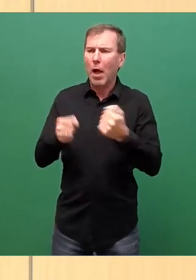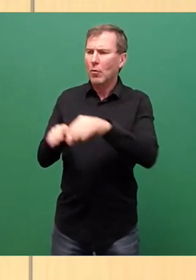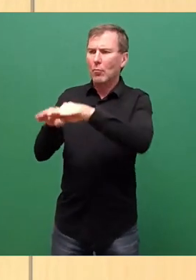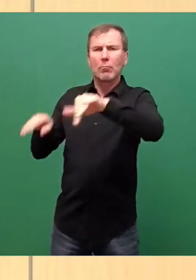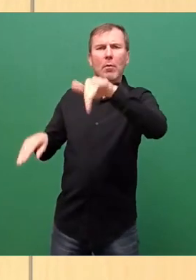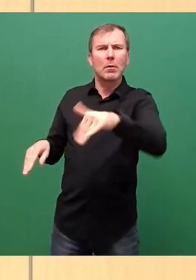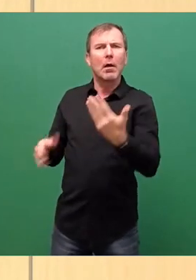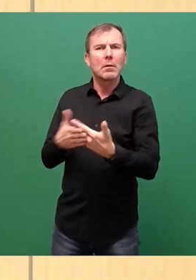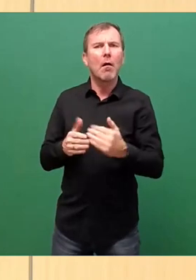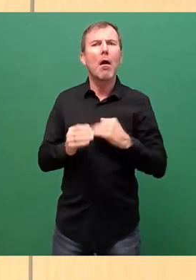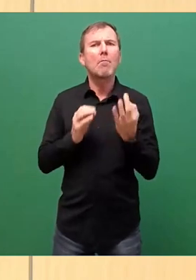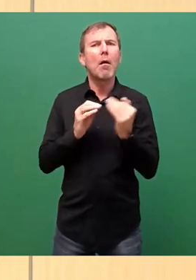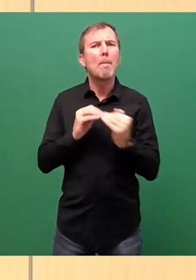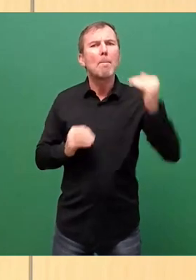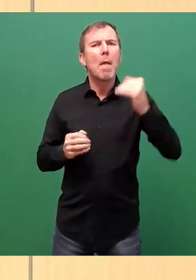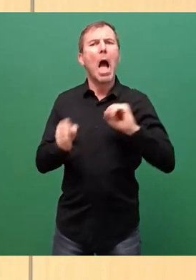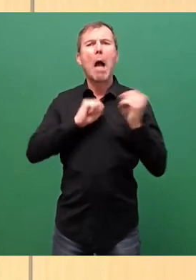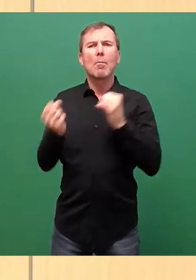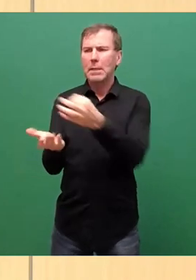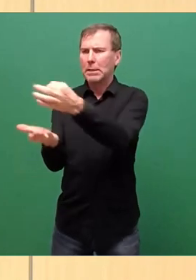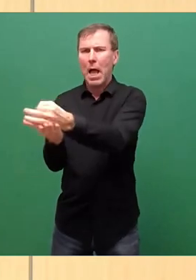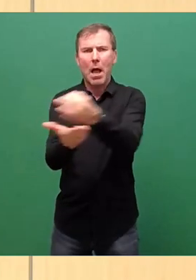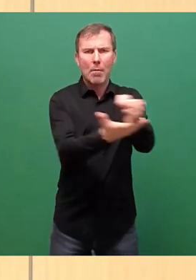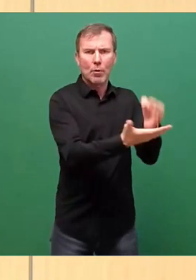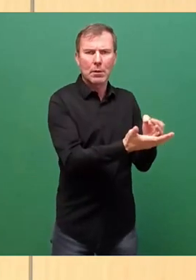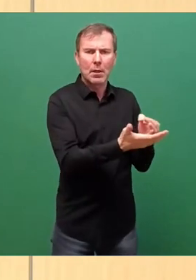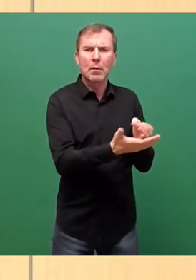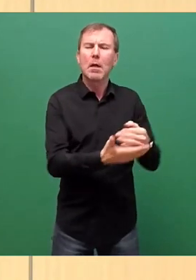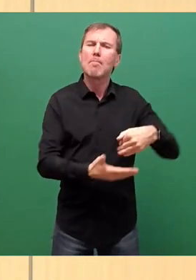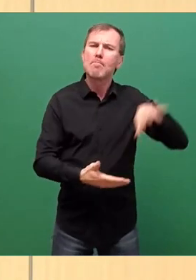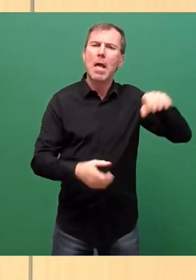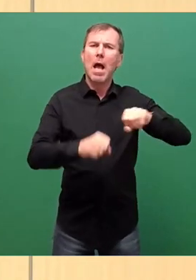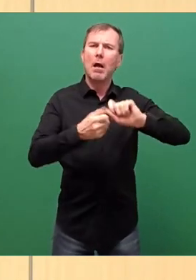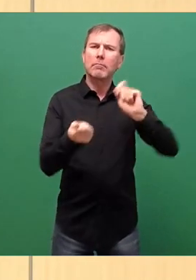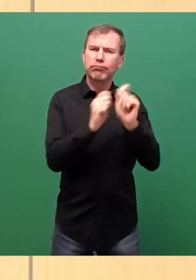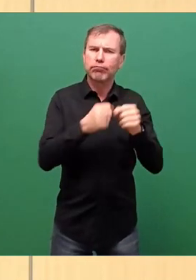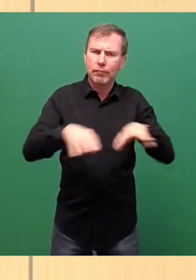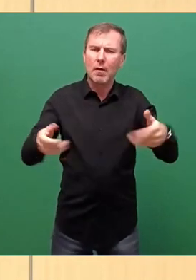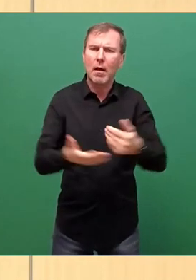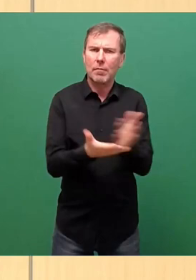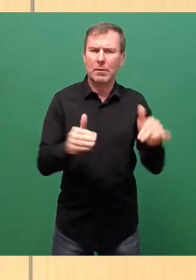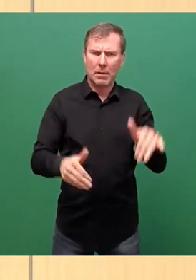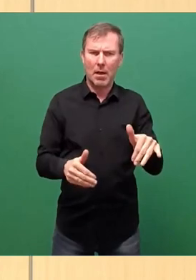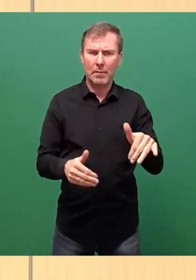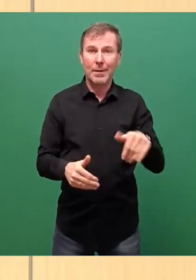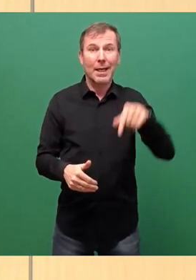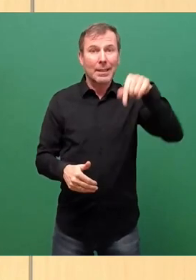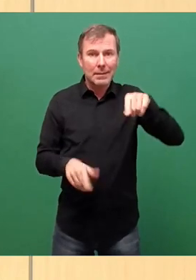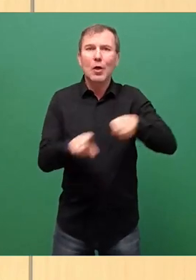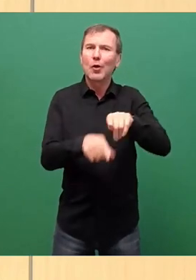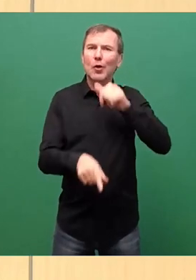Mobilitätspunkte, um multimodal zu werden. Jetzt kommt mit On Demand quasi eine weitere Säule